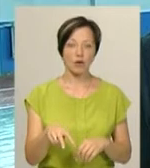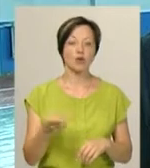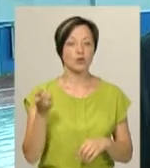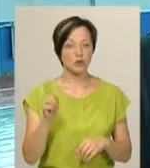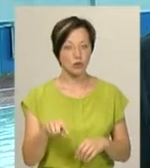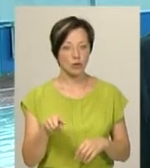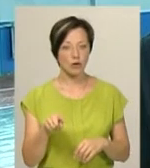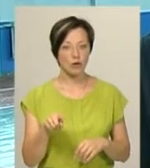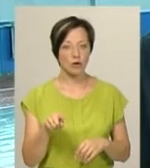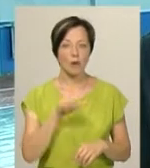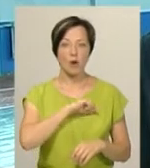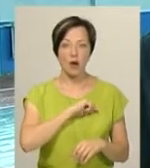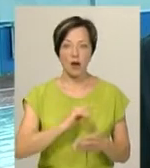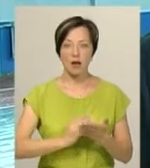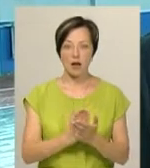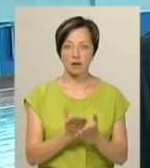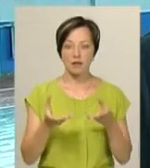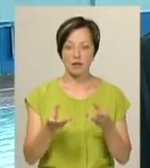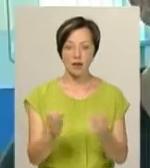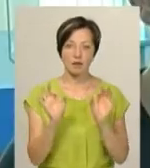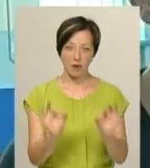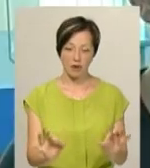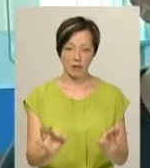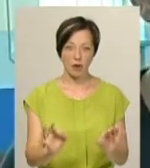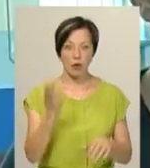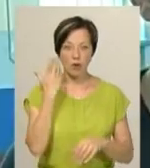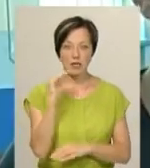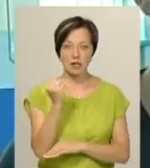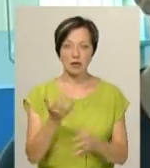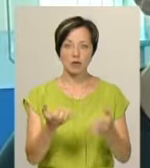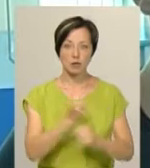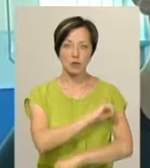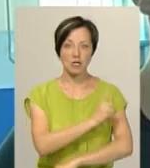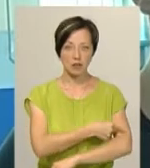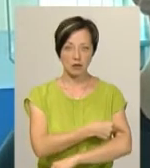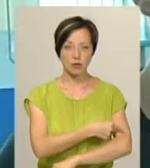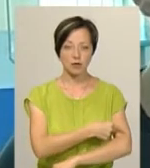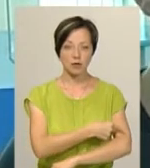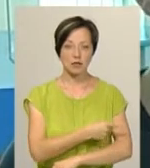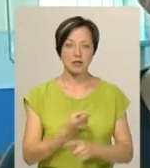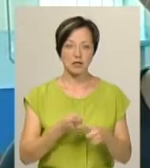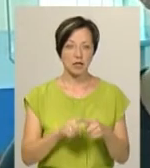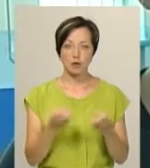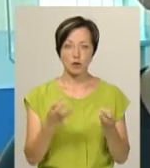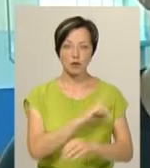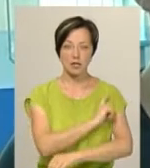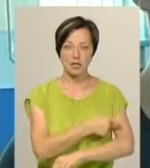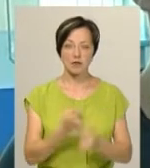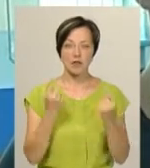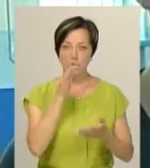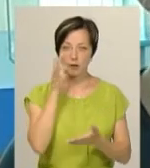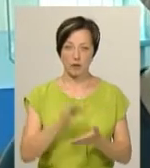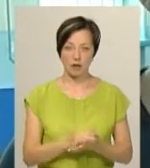то саме моральні якості прививаються тут правильно. Тому що коли лідина отримує силу, це ж не просто сила, це велика